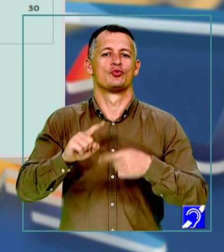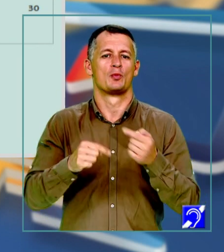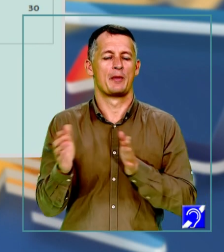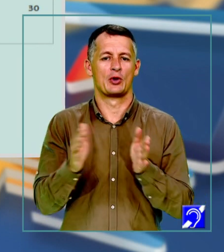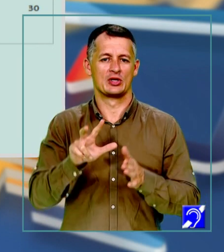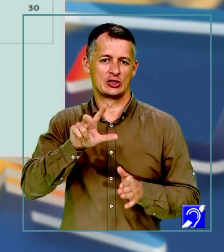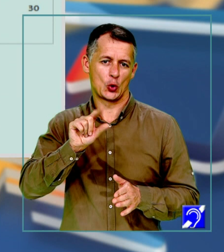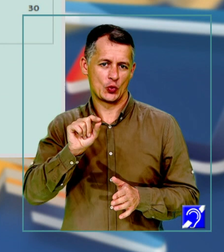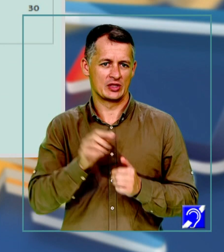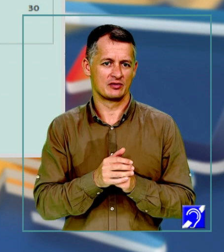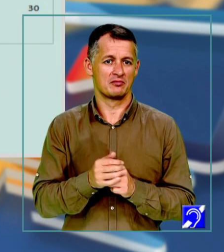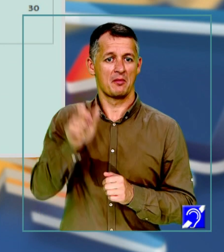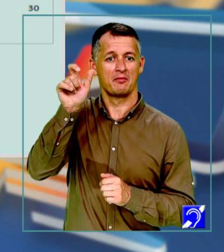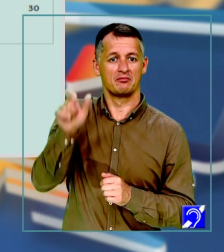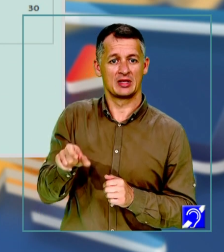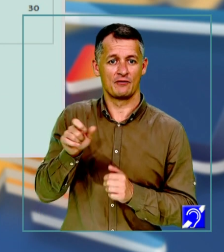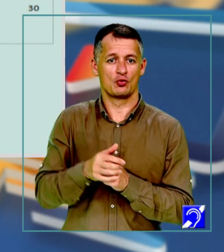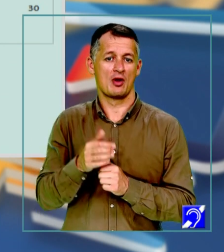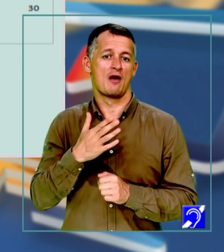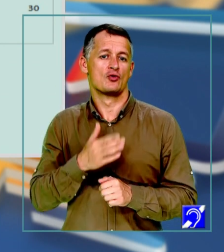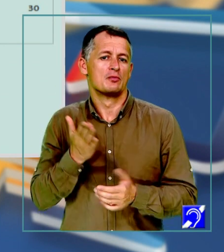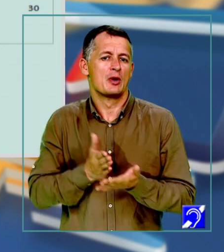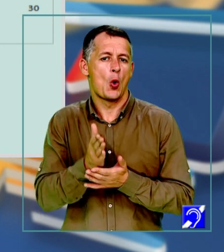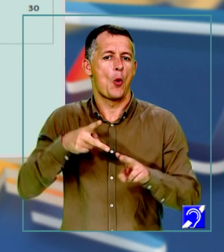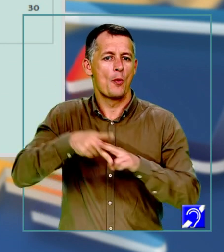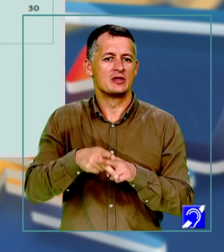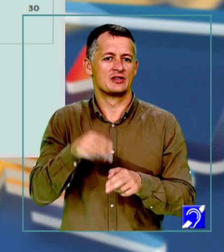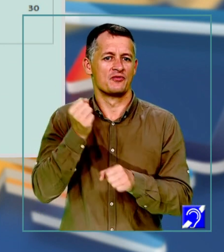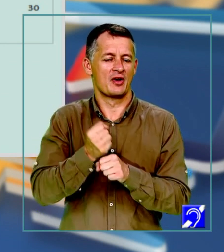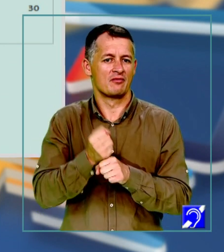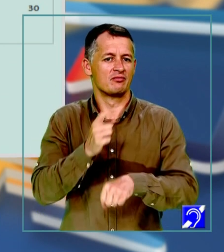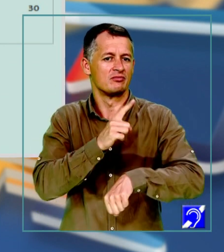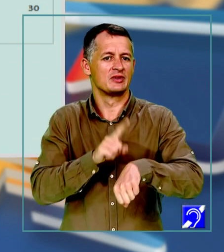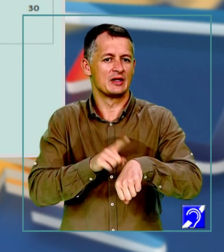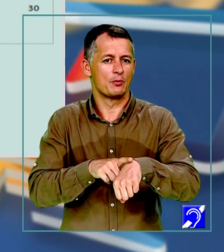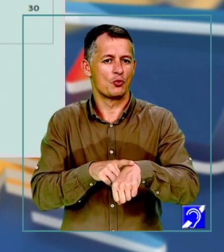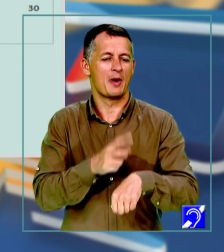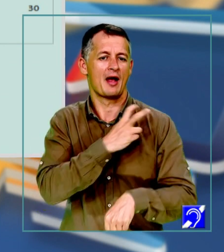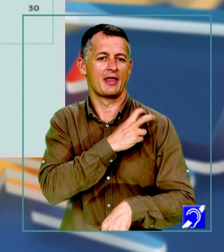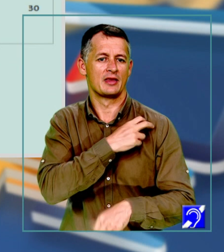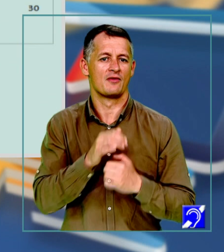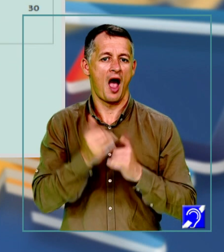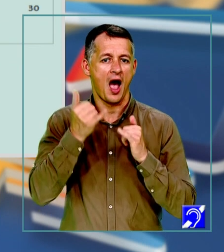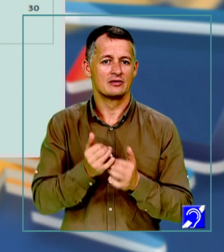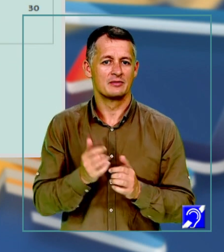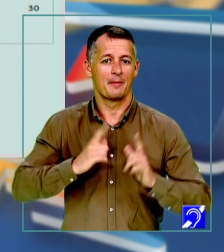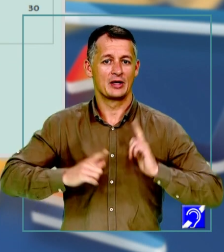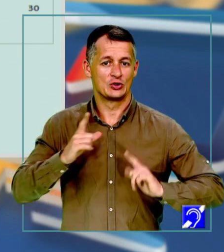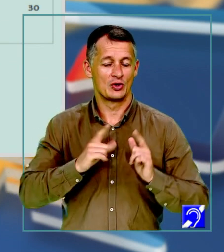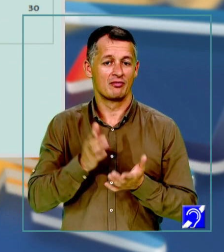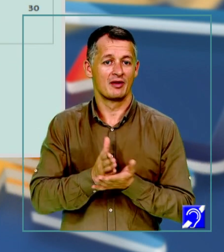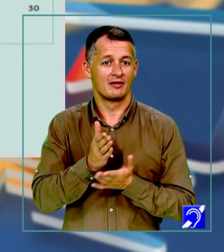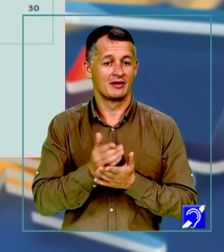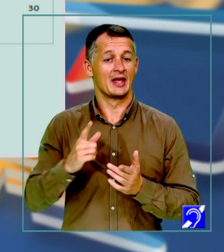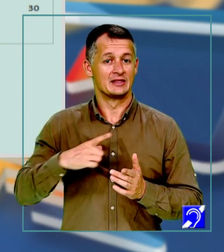individul a fost mereu preocupat de a-și petrece calitativ timpul. Astăzi, Pasiunile cel mai des întâlnite conform statisticilor sunt